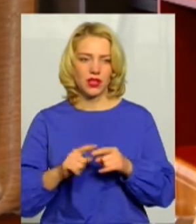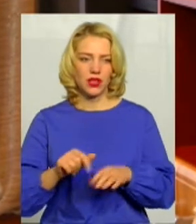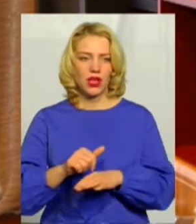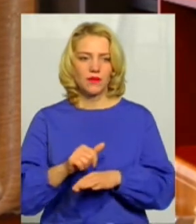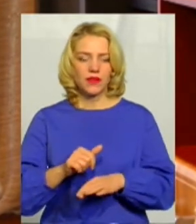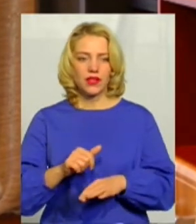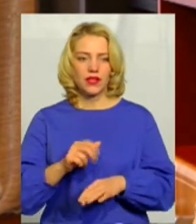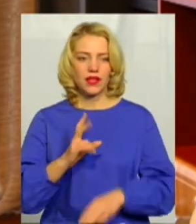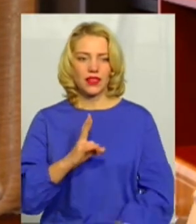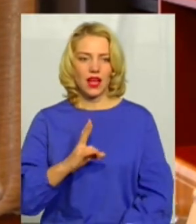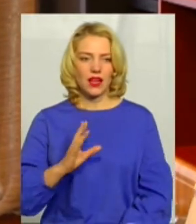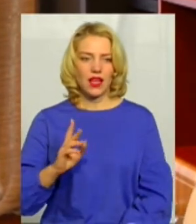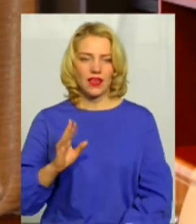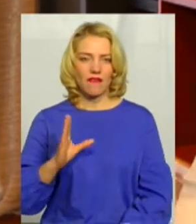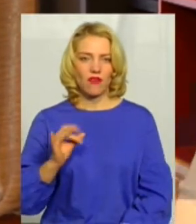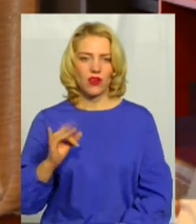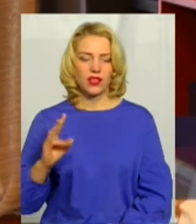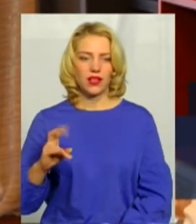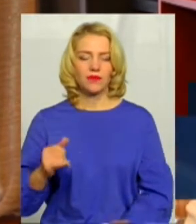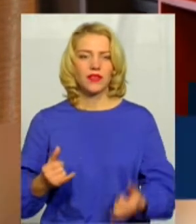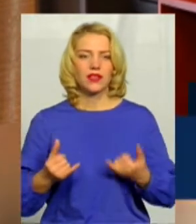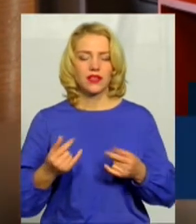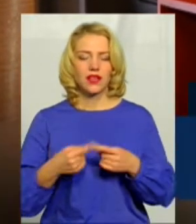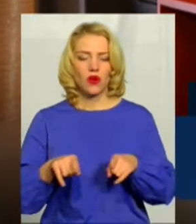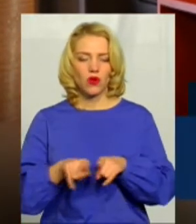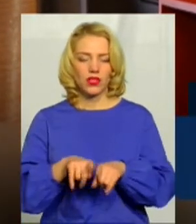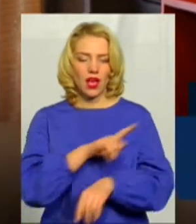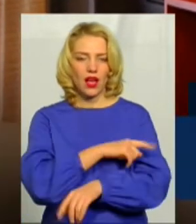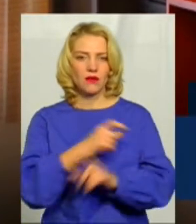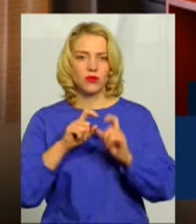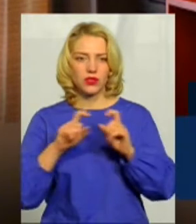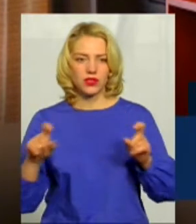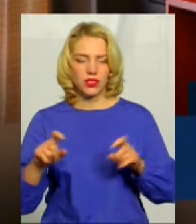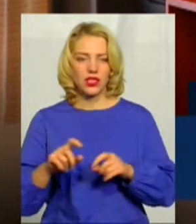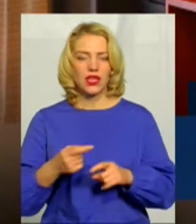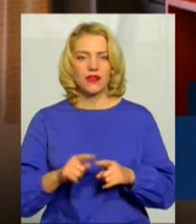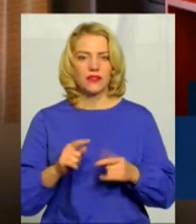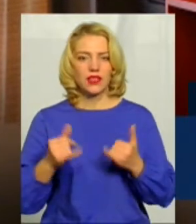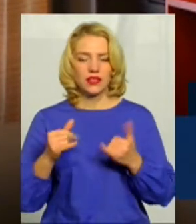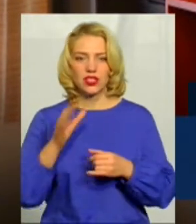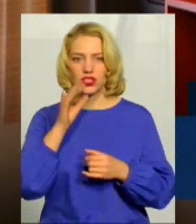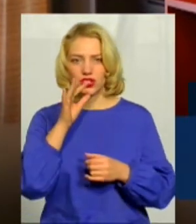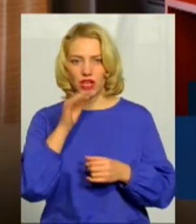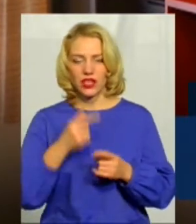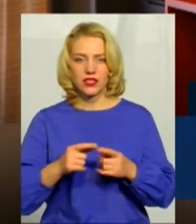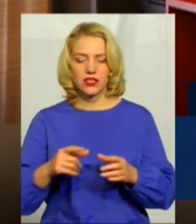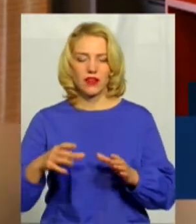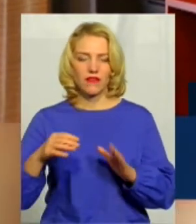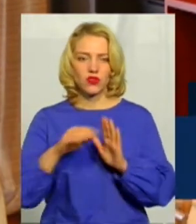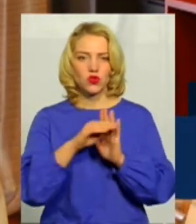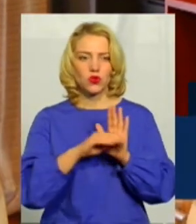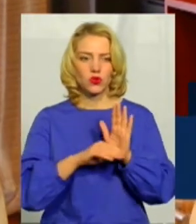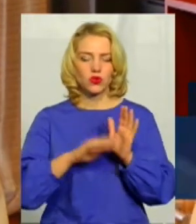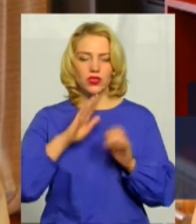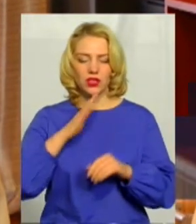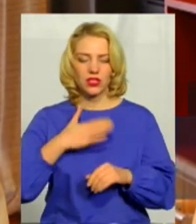допомоги Наталія Яворина. Такої амбулаторії, як Пільний Олексинецький, в даний час в структурі нашого закладу немає,